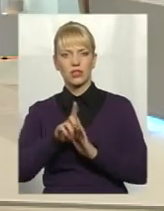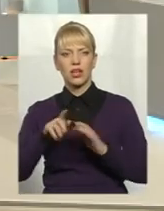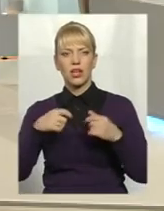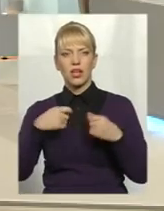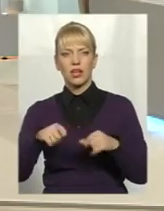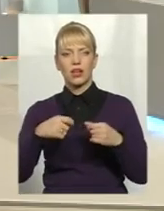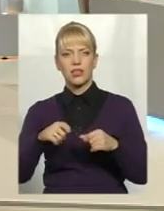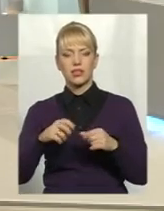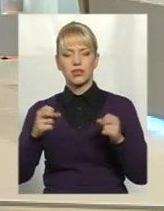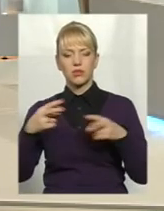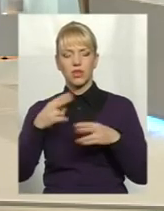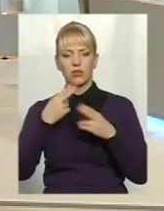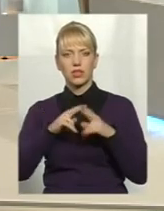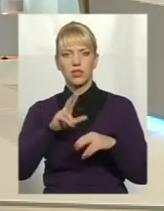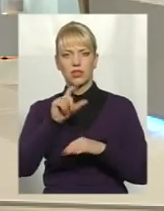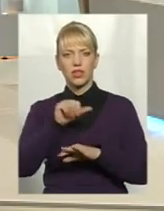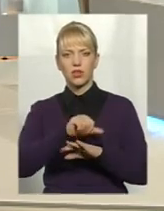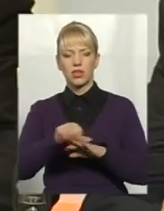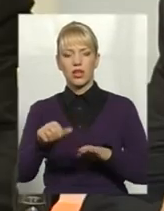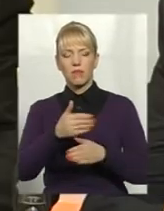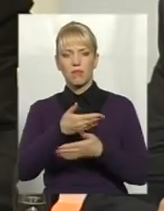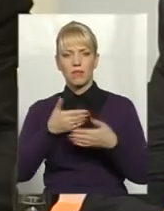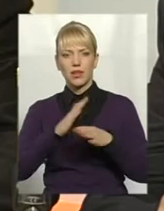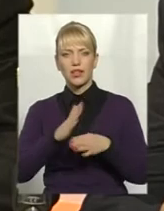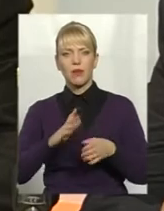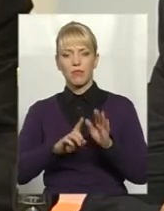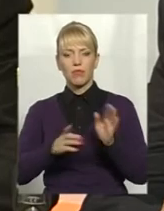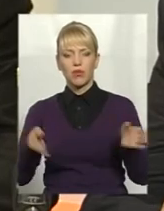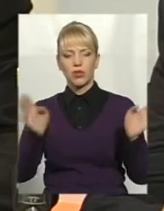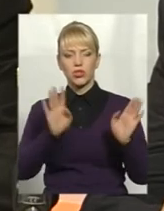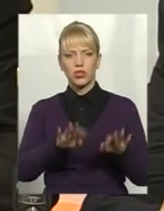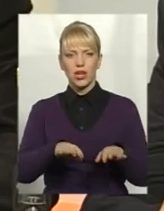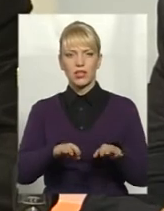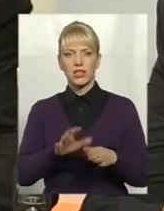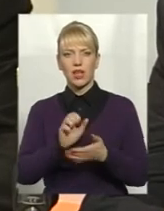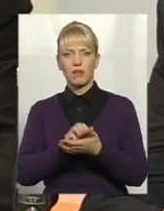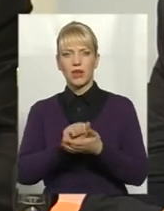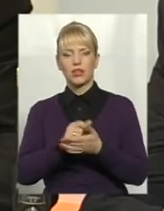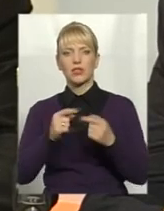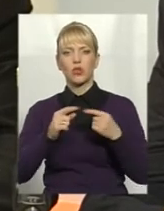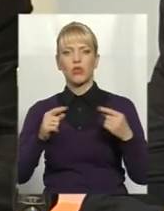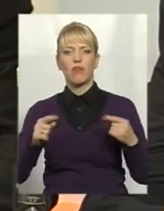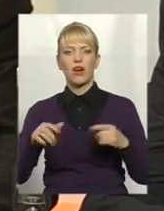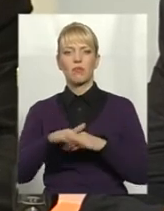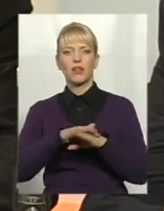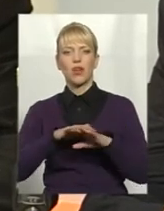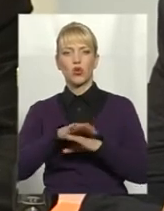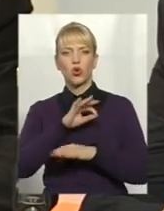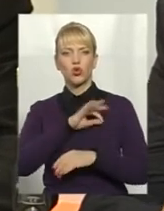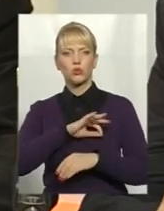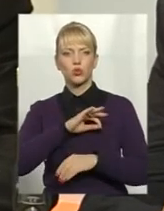за границю, ми не полишали займатися товарами на оборону споживання. І це